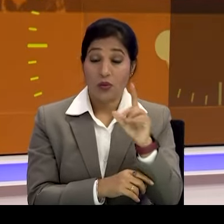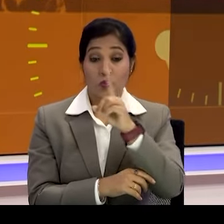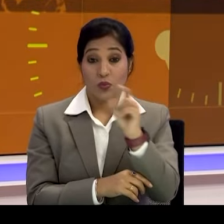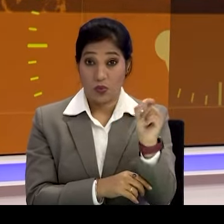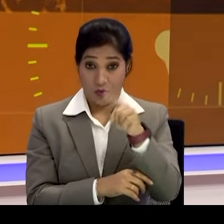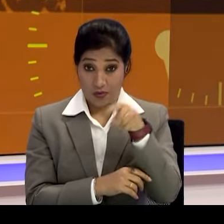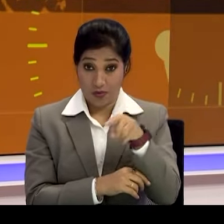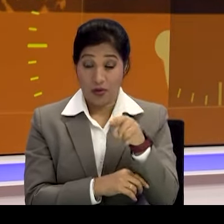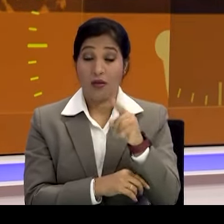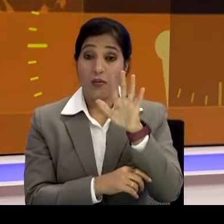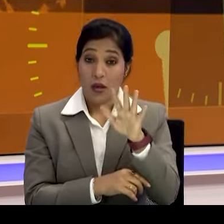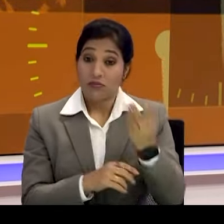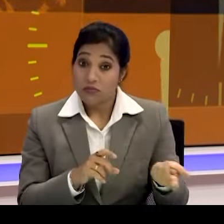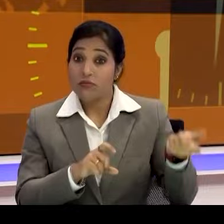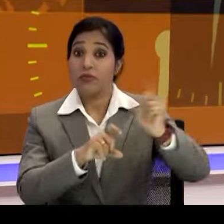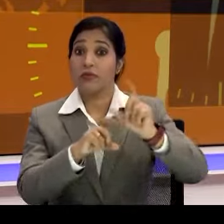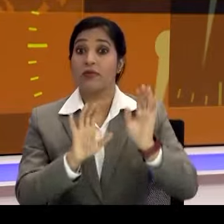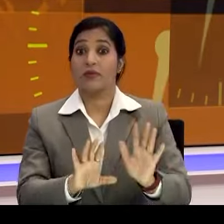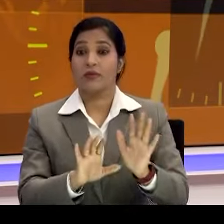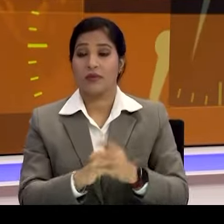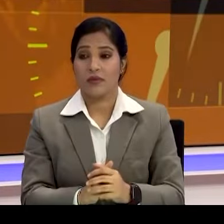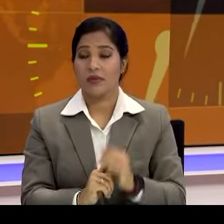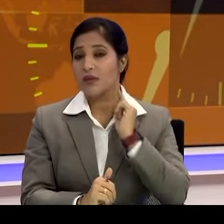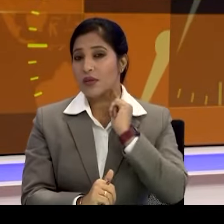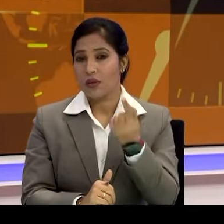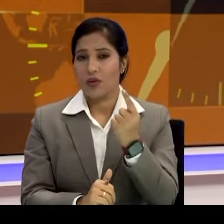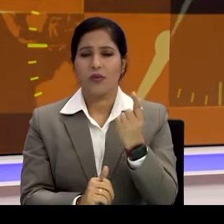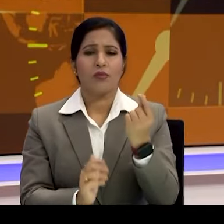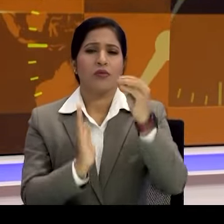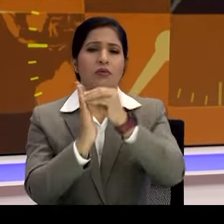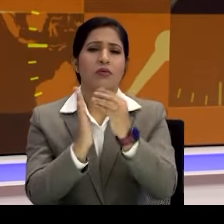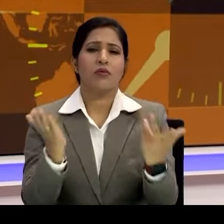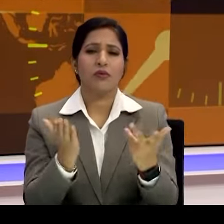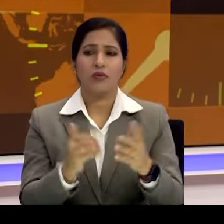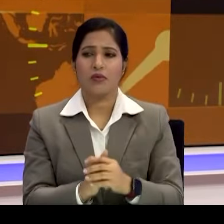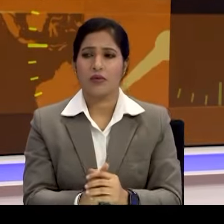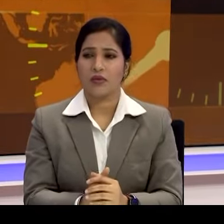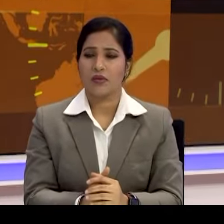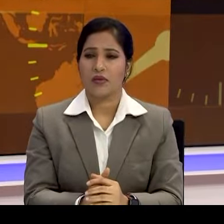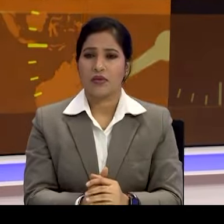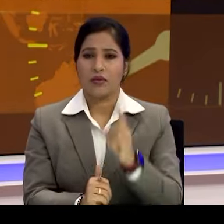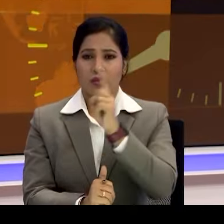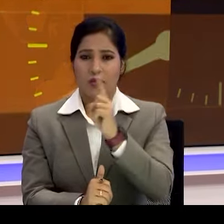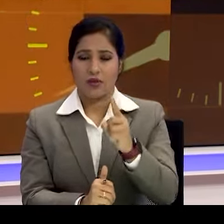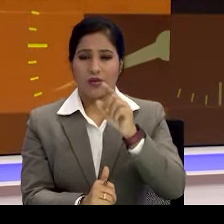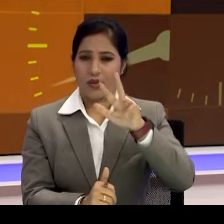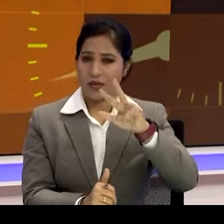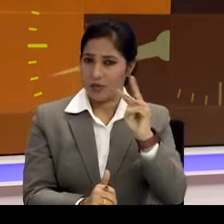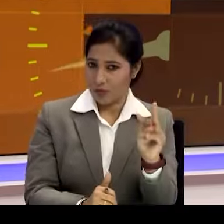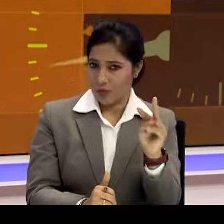कॉस्ट का प्रैक्टिकली डबल आप देखो यहूं की कॉस्ट है प्रोजेक्टिट कॉस्ट है 1182